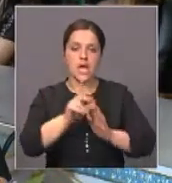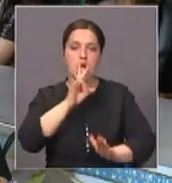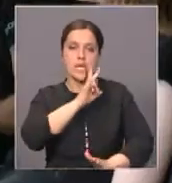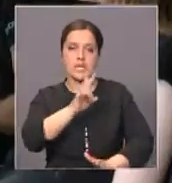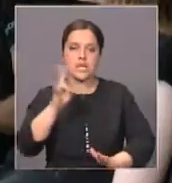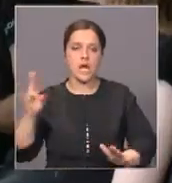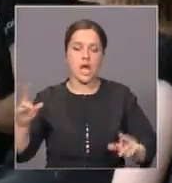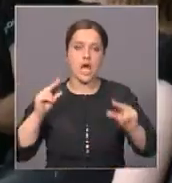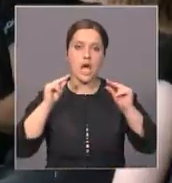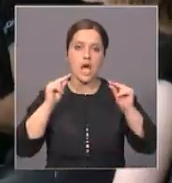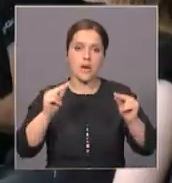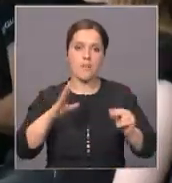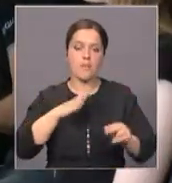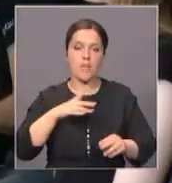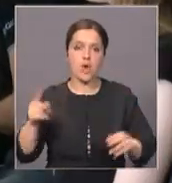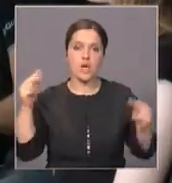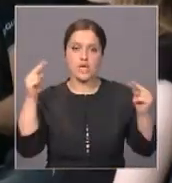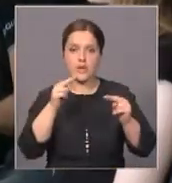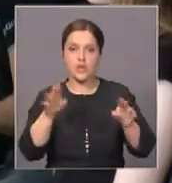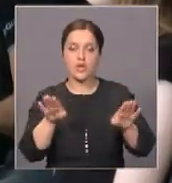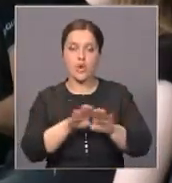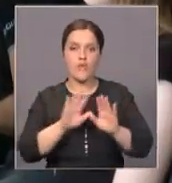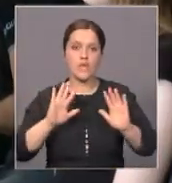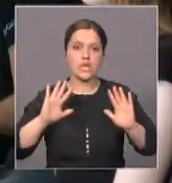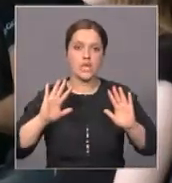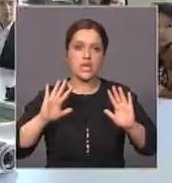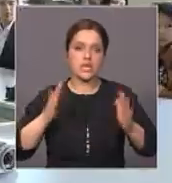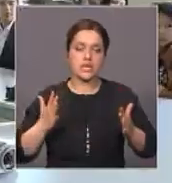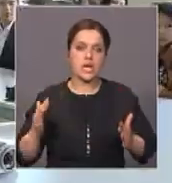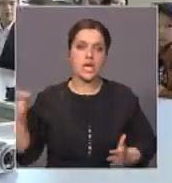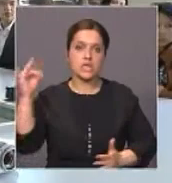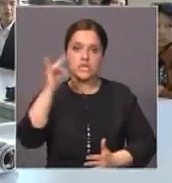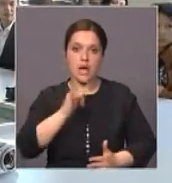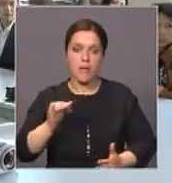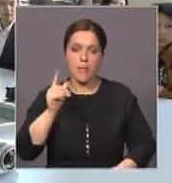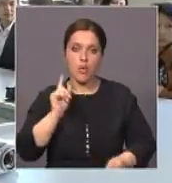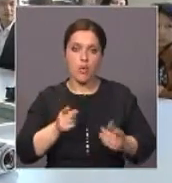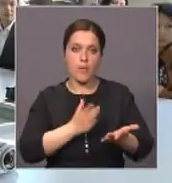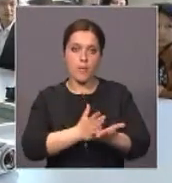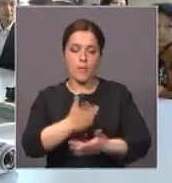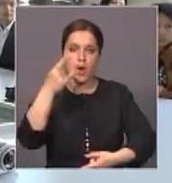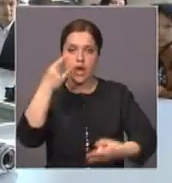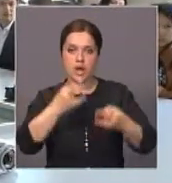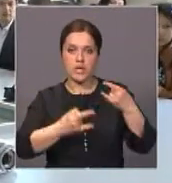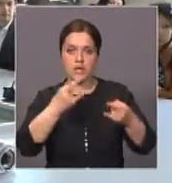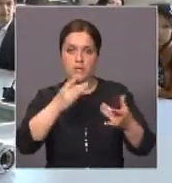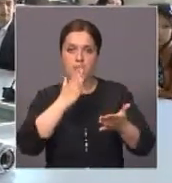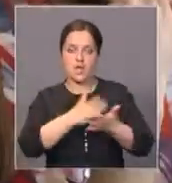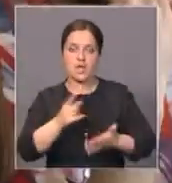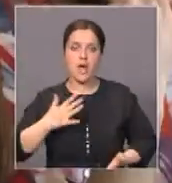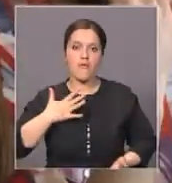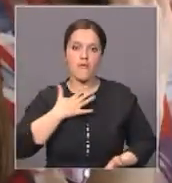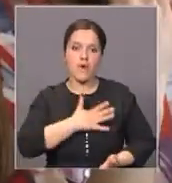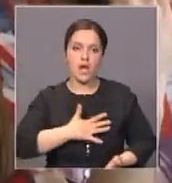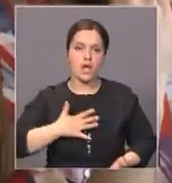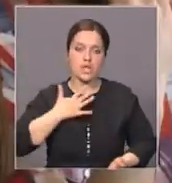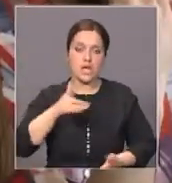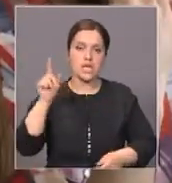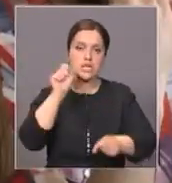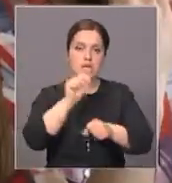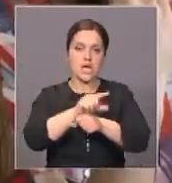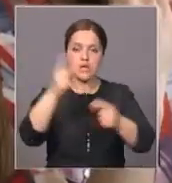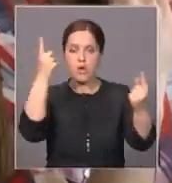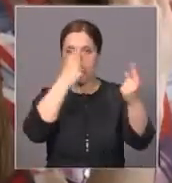молодежь, стать свидетелями такого исторического события в режиме онлайн, пусть даже и по телевизору, очень волнительно. Задачи, которые